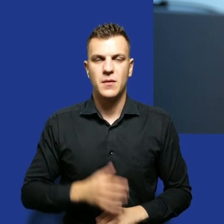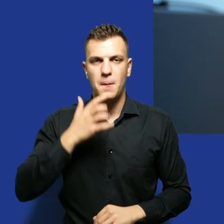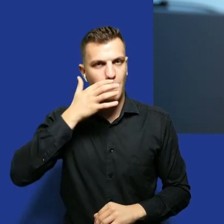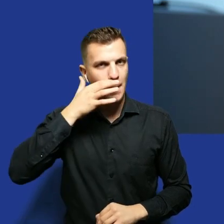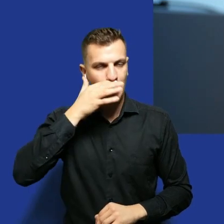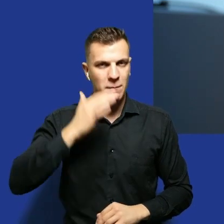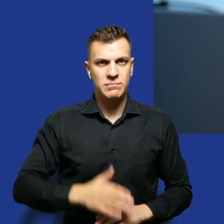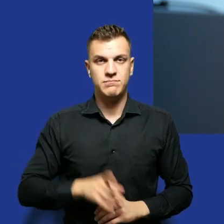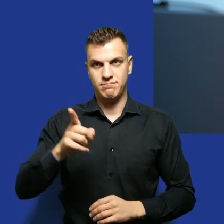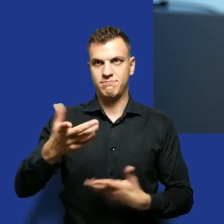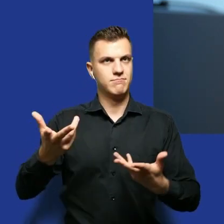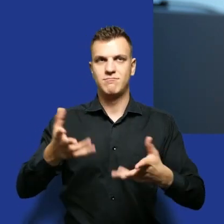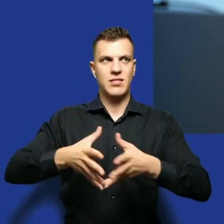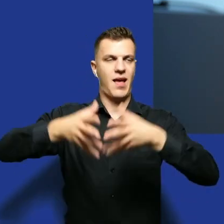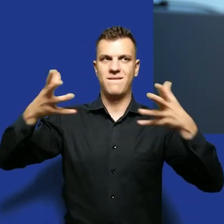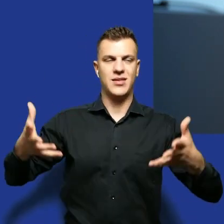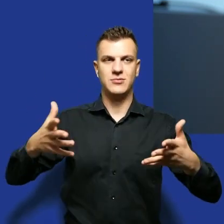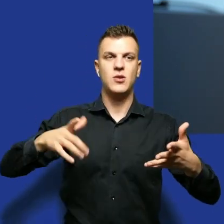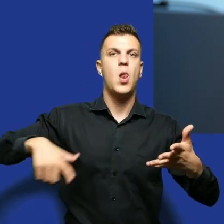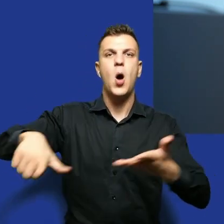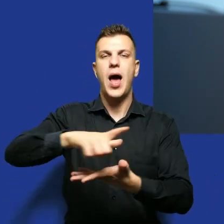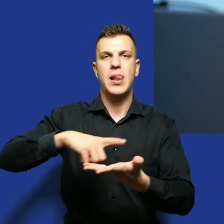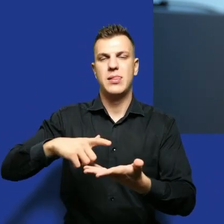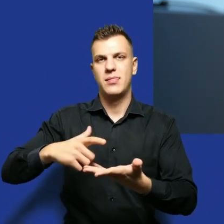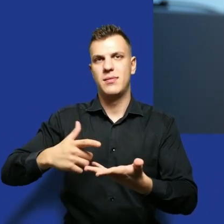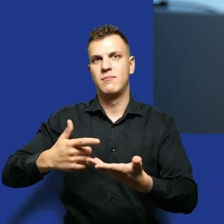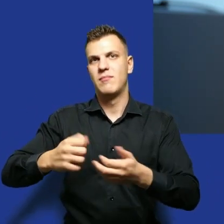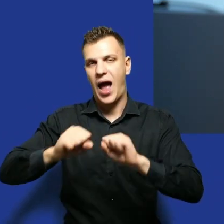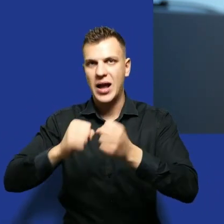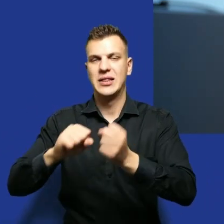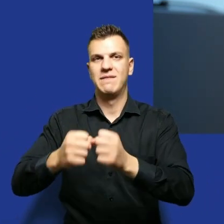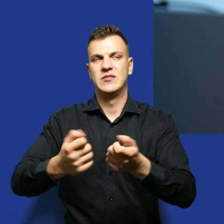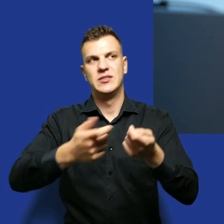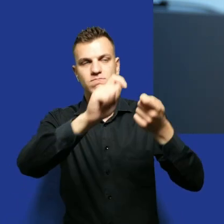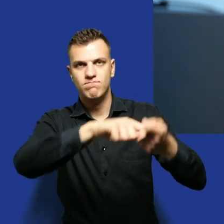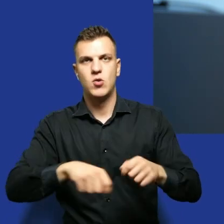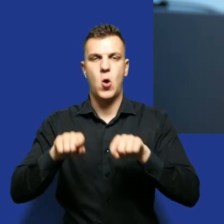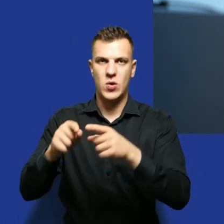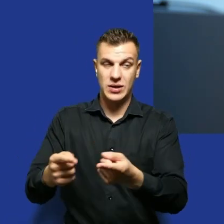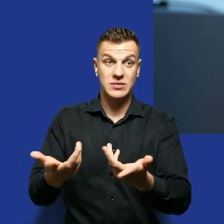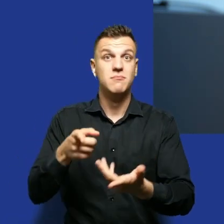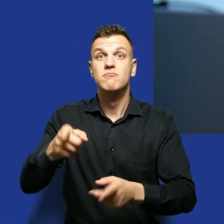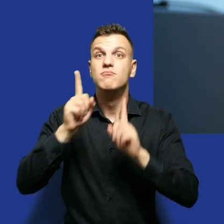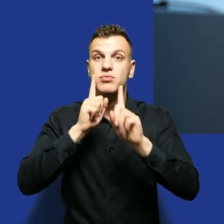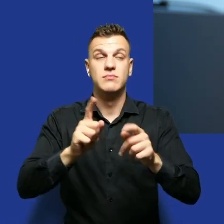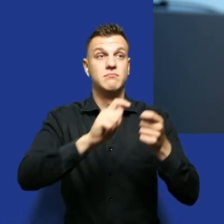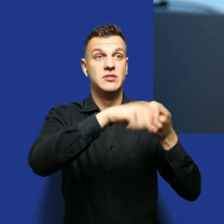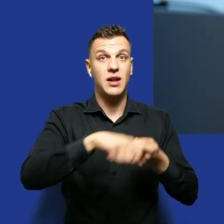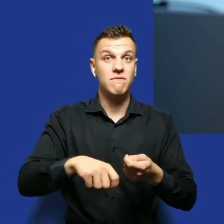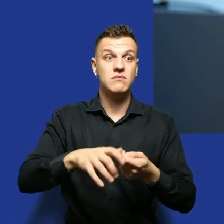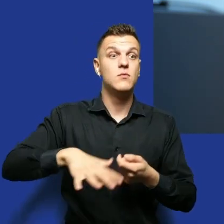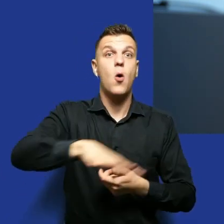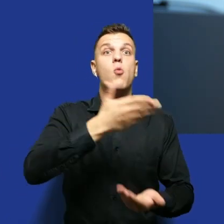największych lokalnych organizacji strażniczych, która sprawdza praktyczno wszystko, co się dzieje w Lublinie.